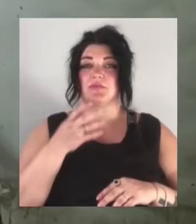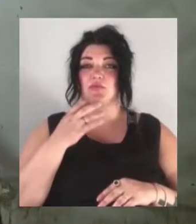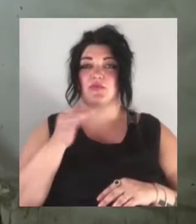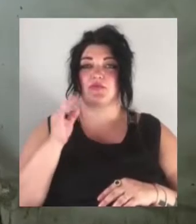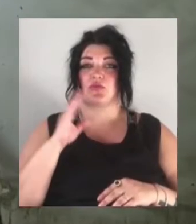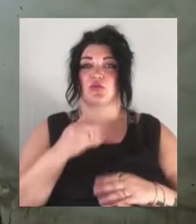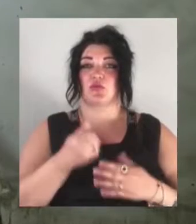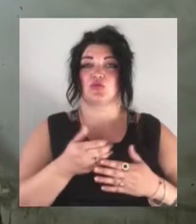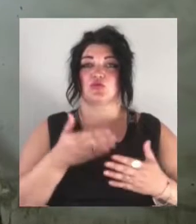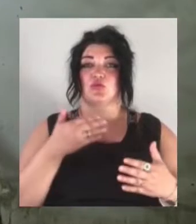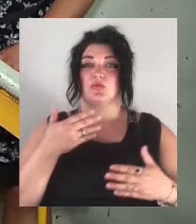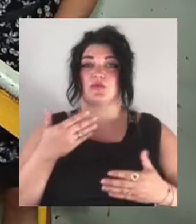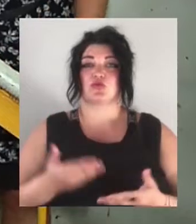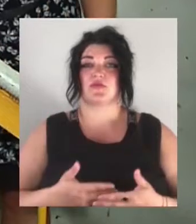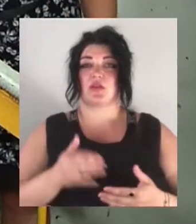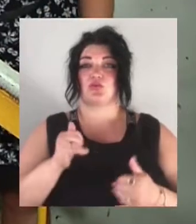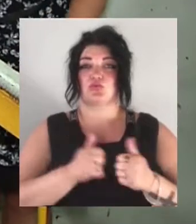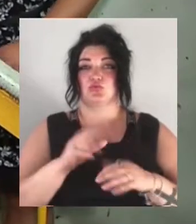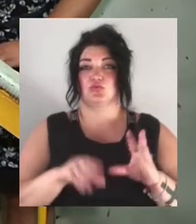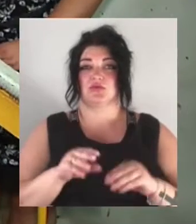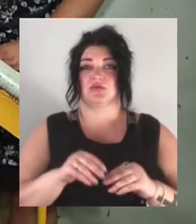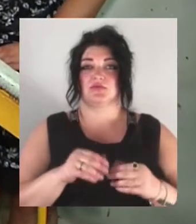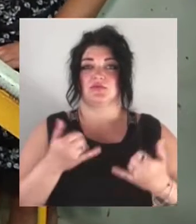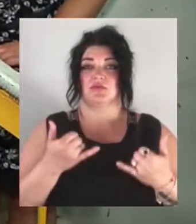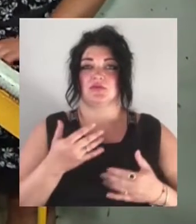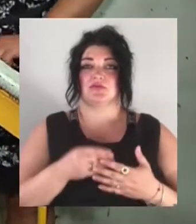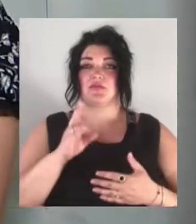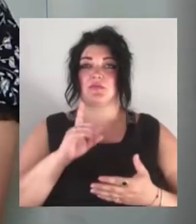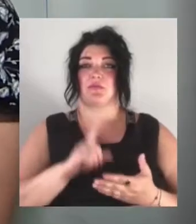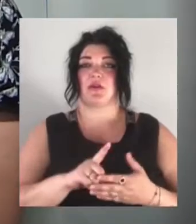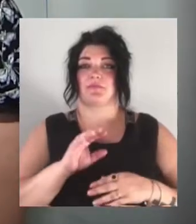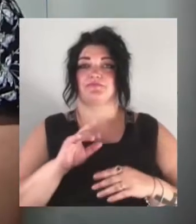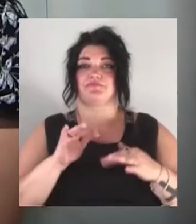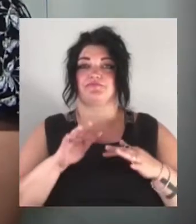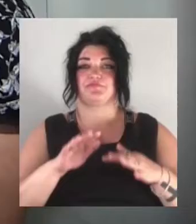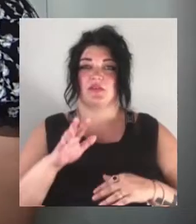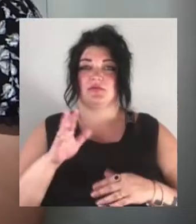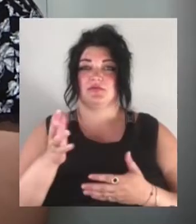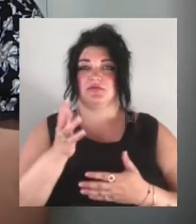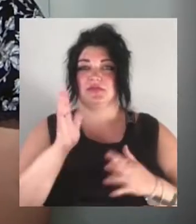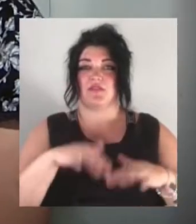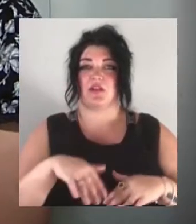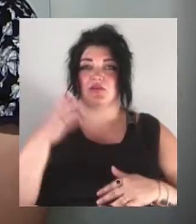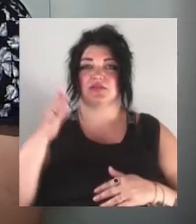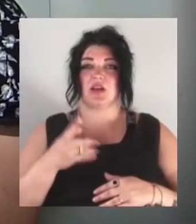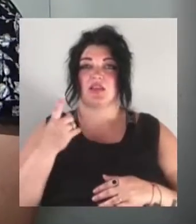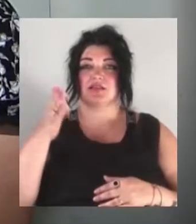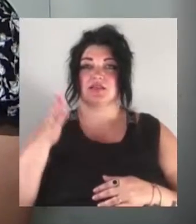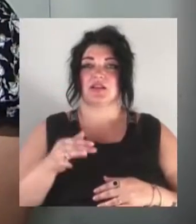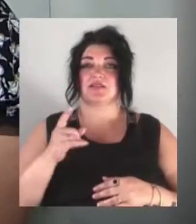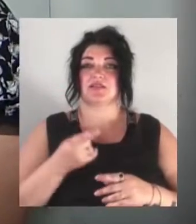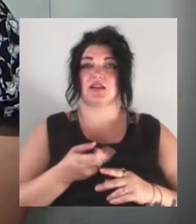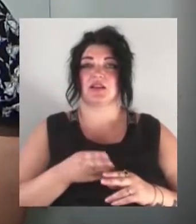Каже, зараз, аби пройти до своєї квартири, має проходити повз завалену камінням стіну. Одна стінка, і за цією стінкою всі ці